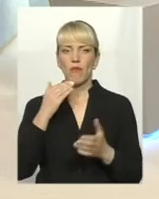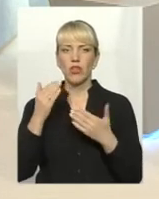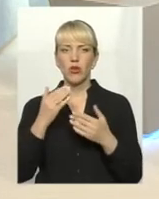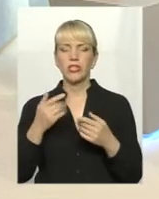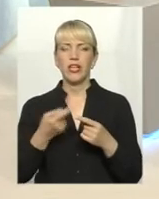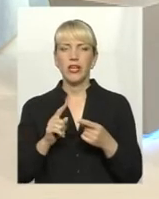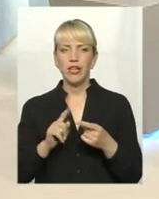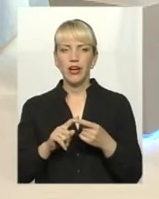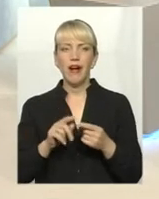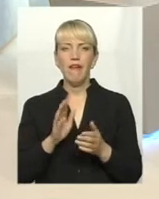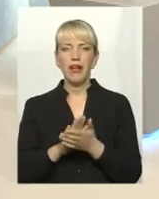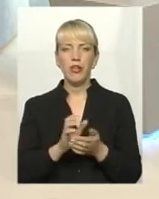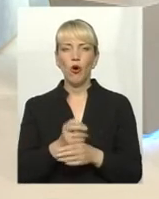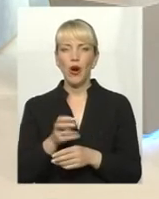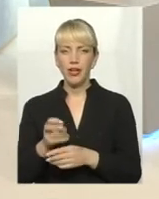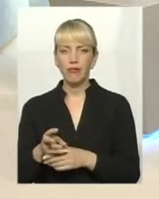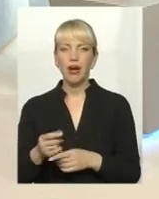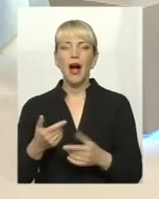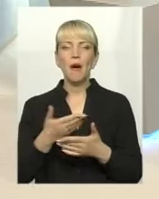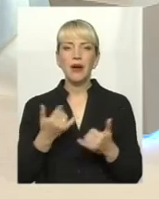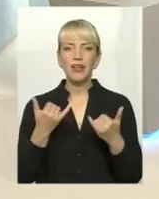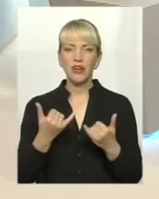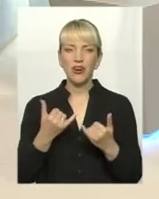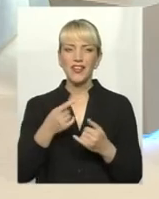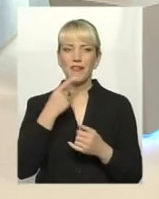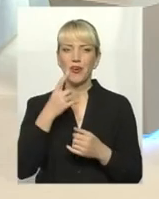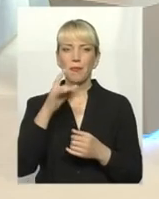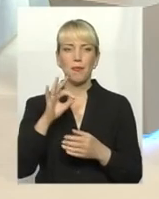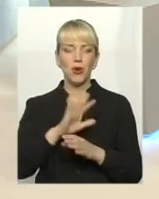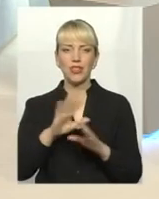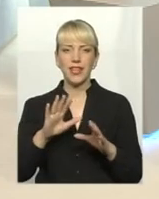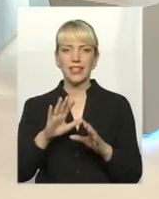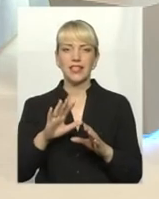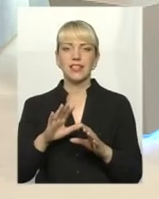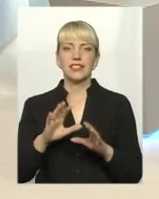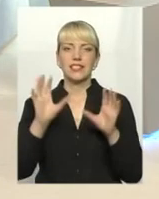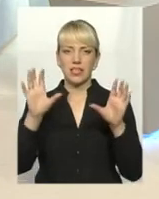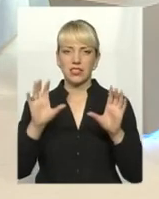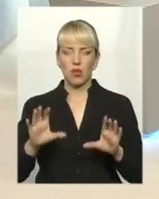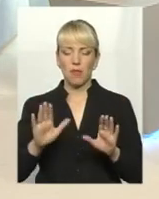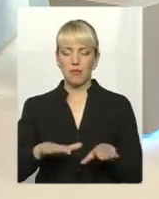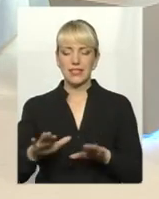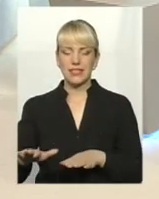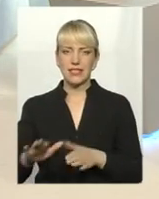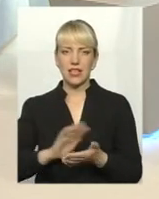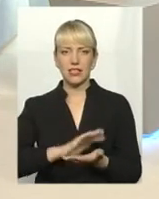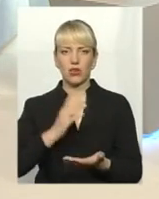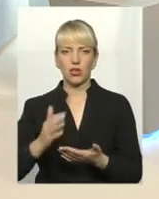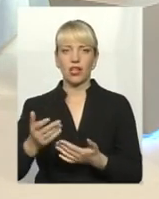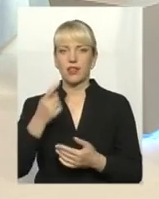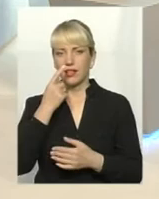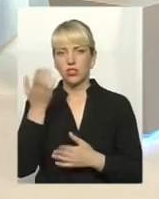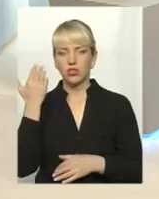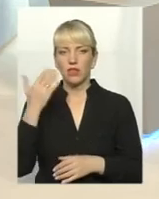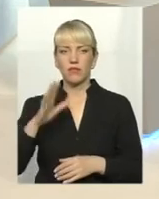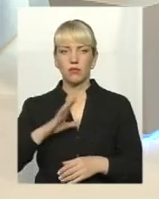відходів? Ми сьогодні більше спілкуємося про несанкціоновані місця з відходами. Тому що нещодавно була передача,